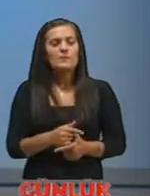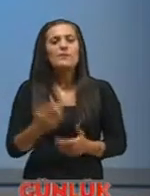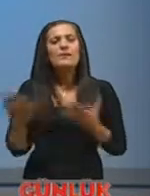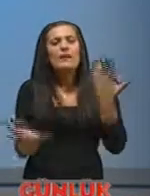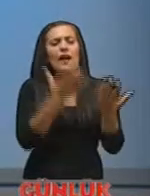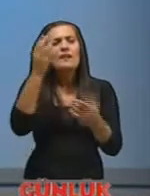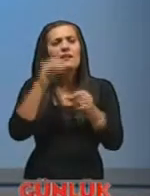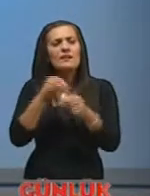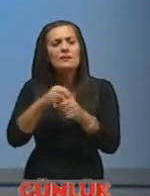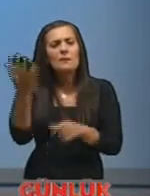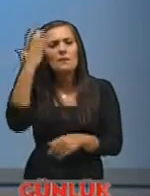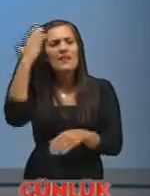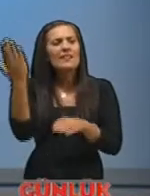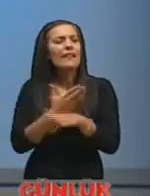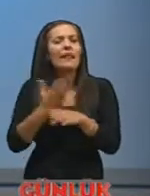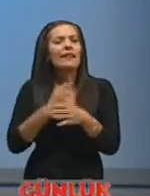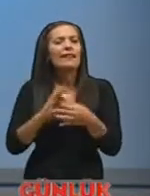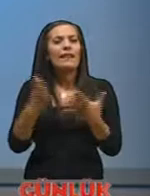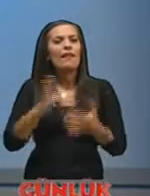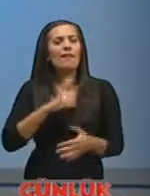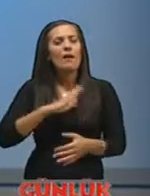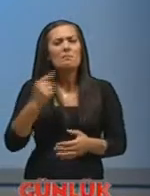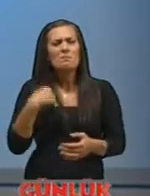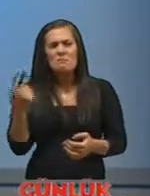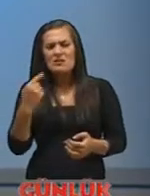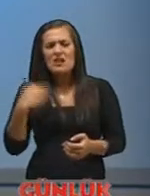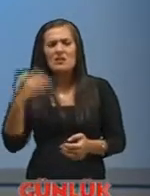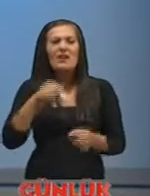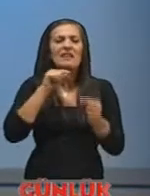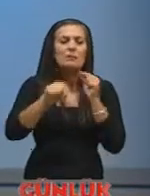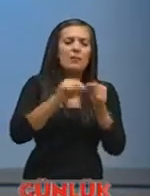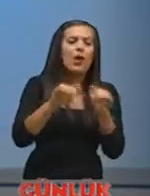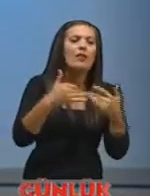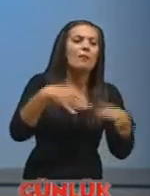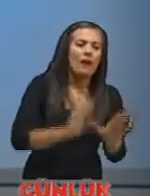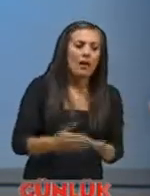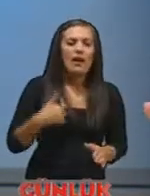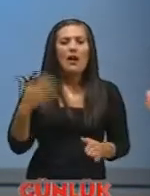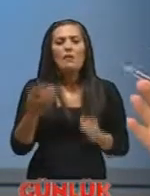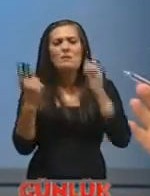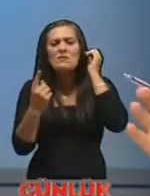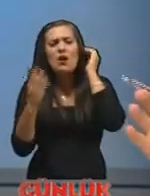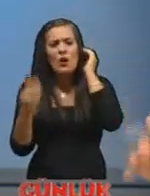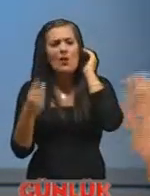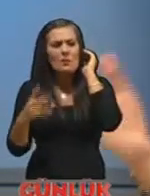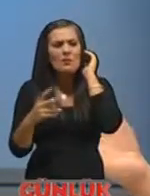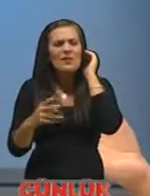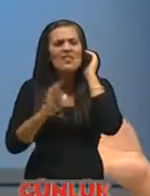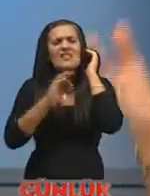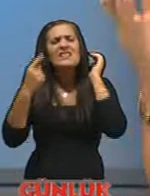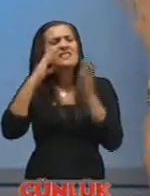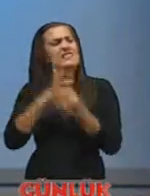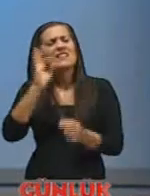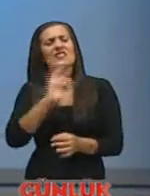yangınların başlıca nedenleri nelerdir? bir şeyler geliyor aklımıza aman kibritle oynamayın ama öyle şeyler de olabiliyor ki insanın hiç